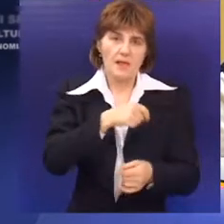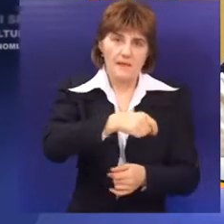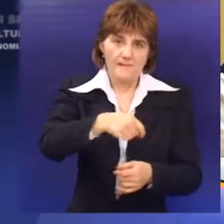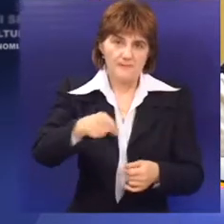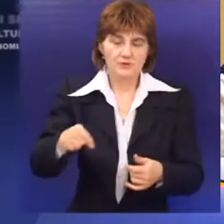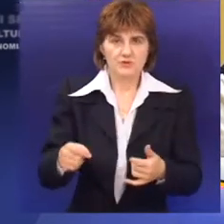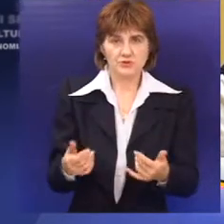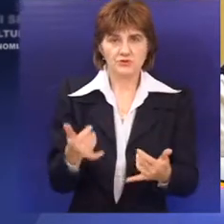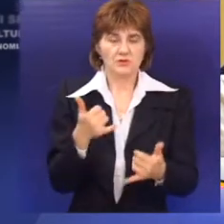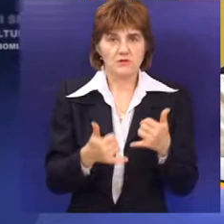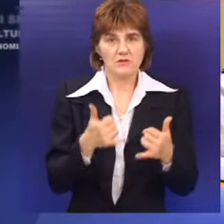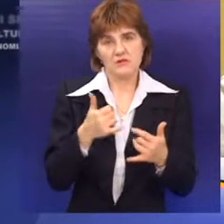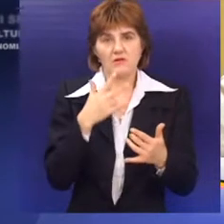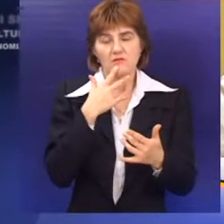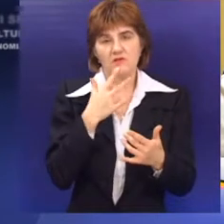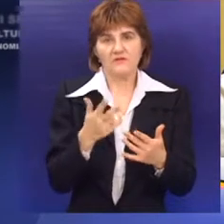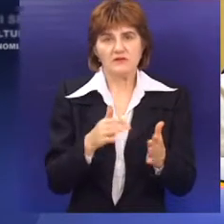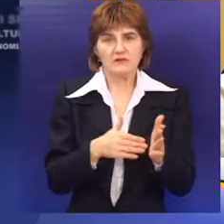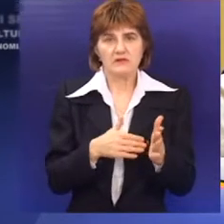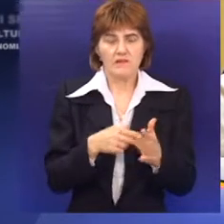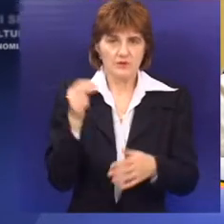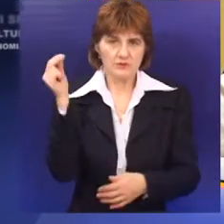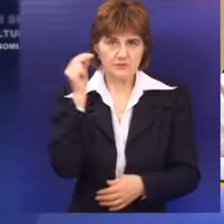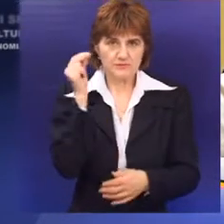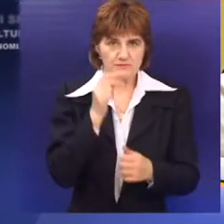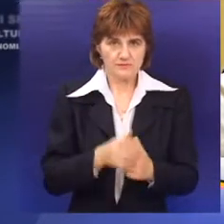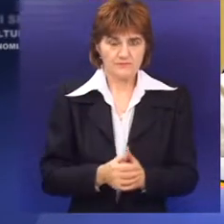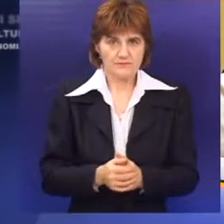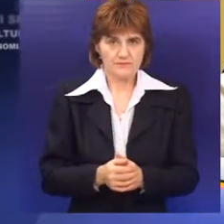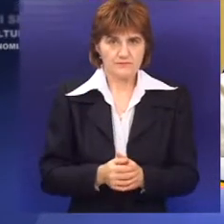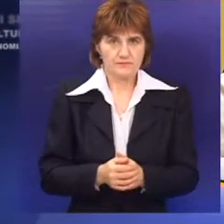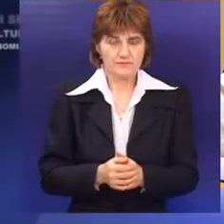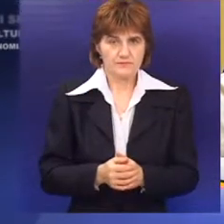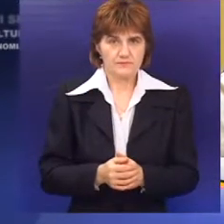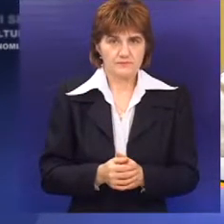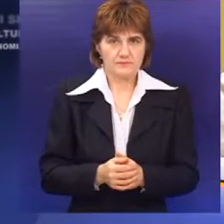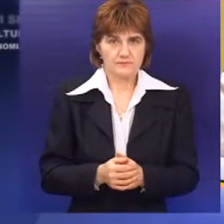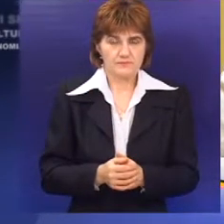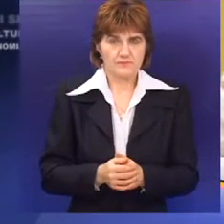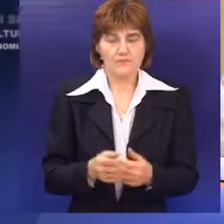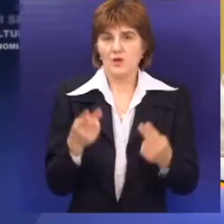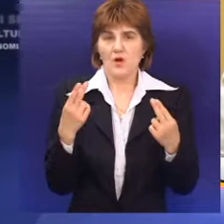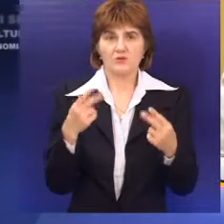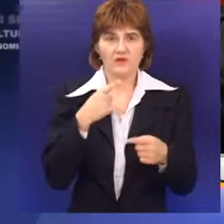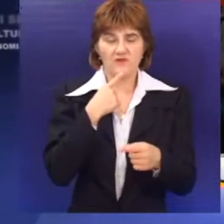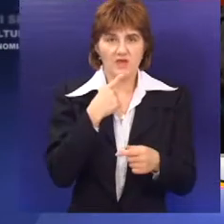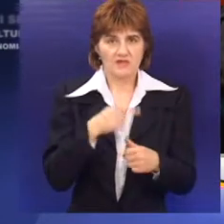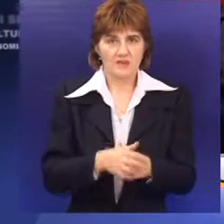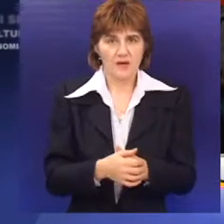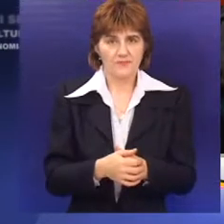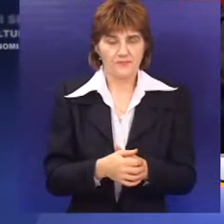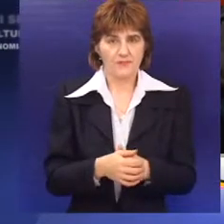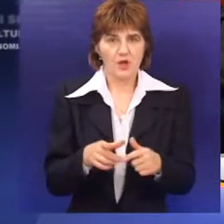dalje, ili čisto na nekom nivou površne konverzacije, ali trebalo bi isto da znaju i da poznaju, bar osnove tog jezika.